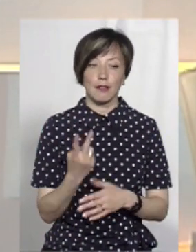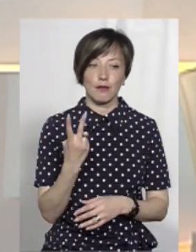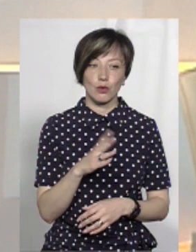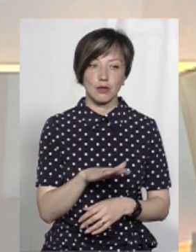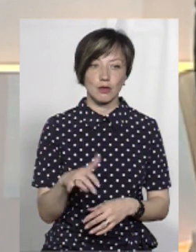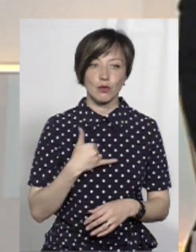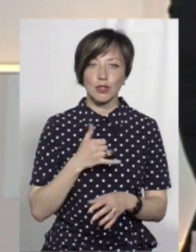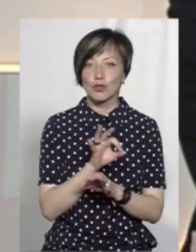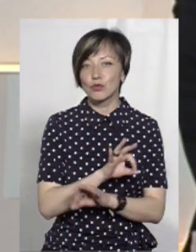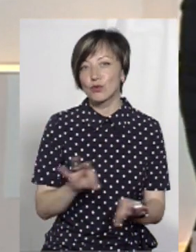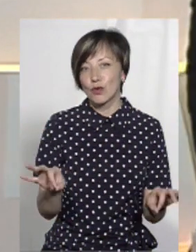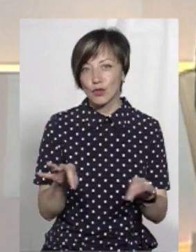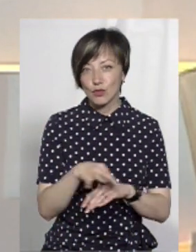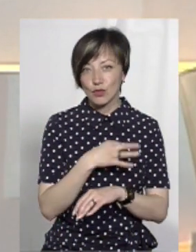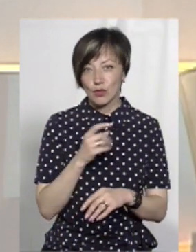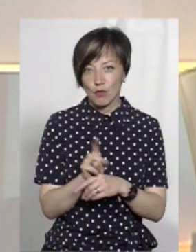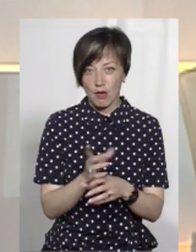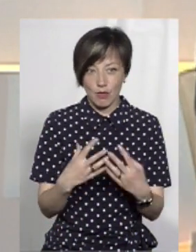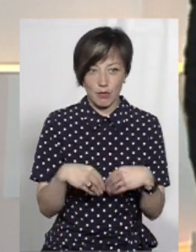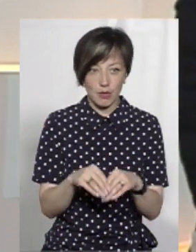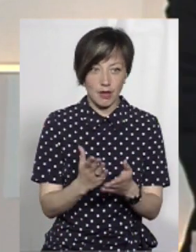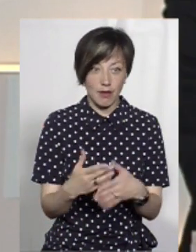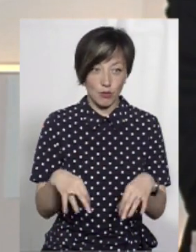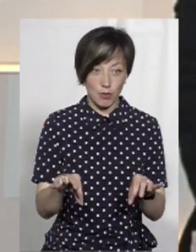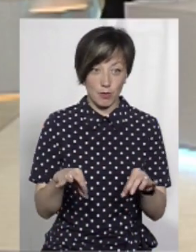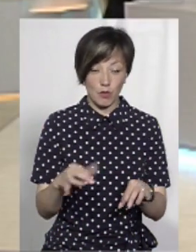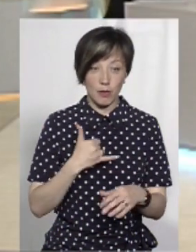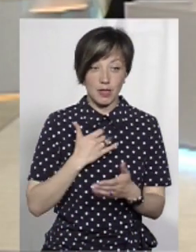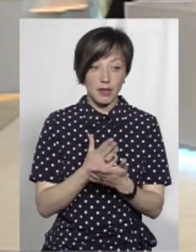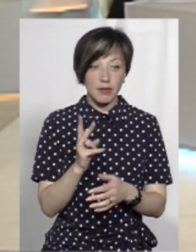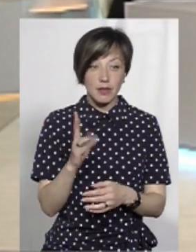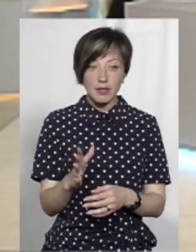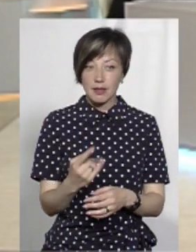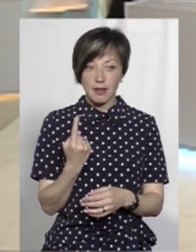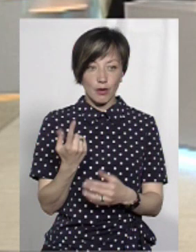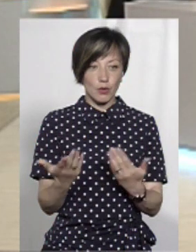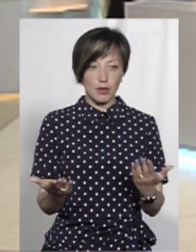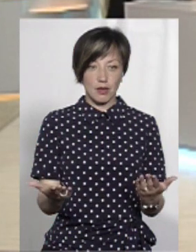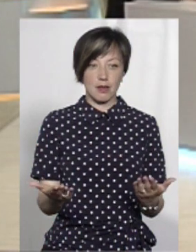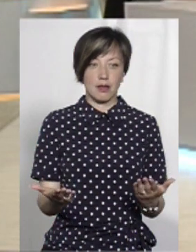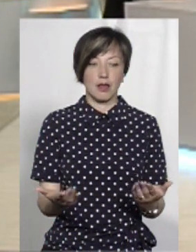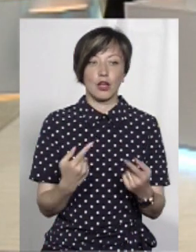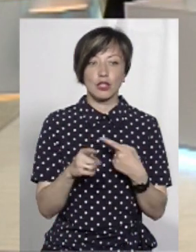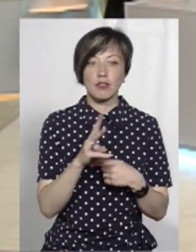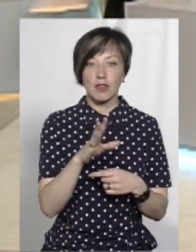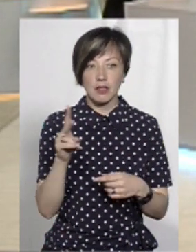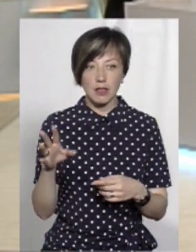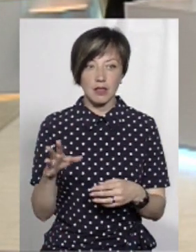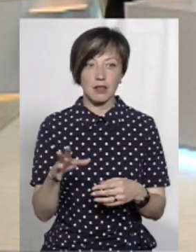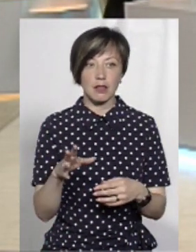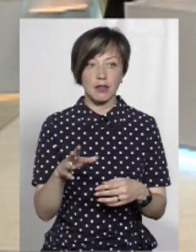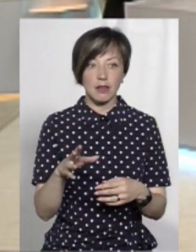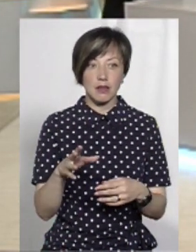двоє дітей, у мене чудова дружина, у мене нормальна родина, у мене є автомобіль, у мене є квартира, не одна квартира, так. Інші квартири ми там